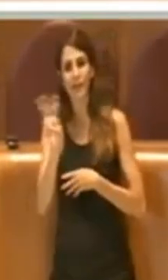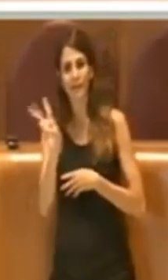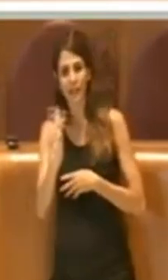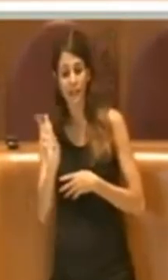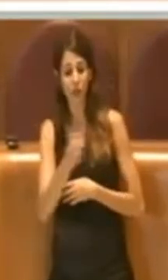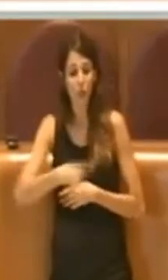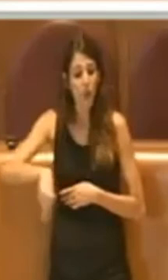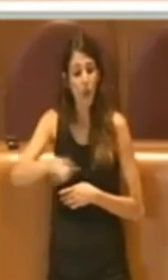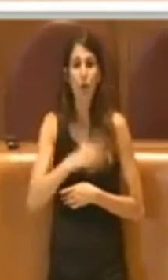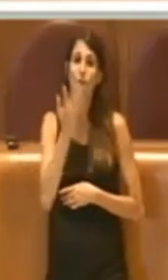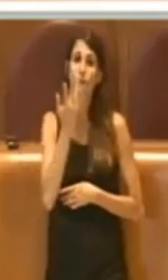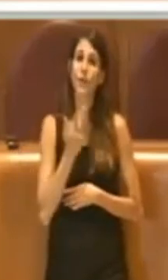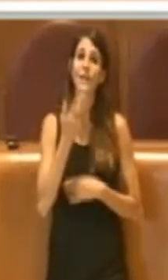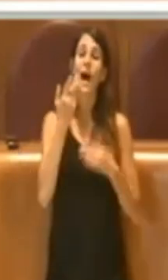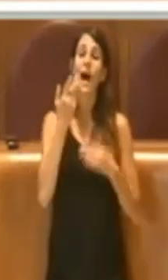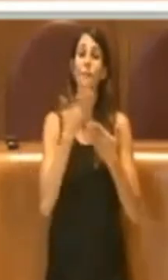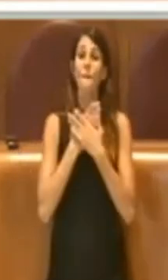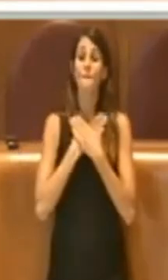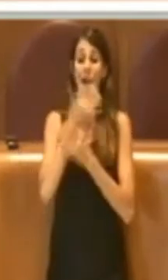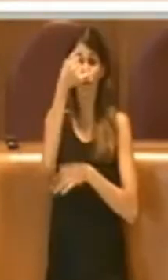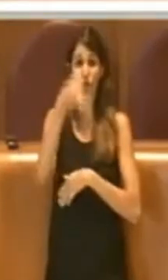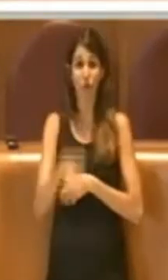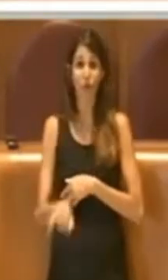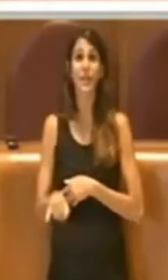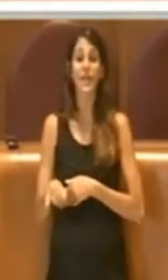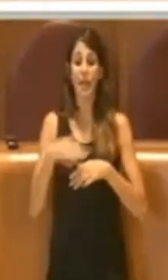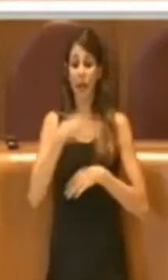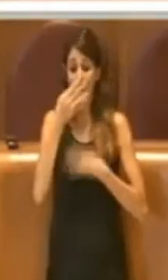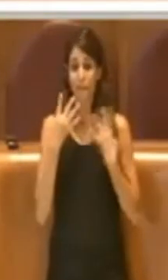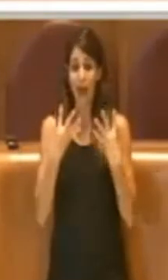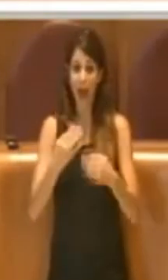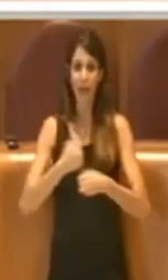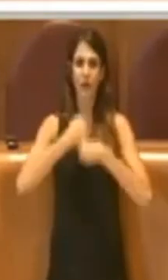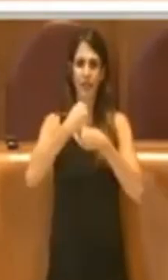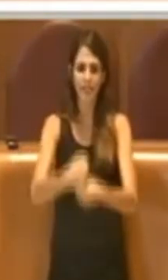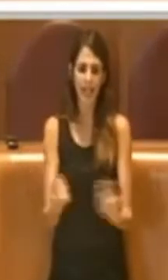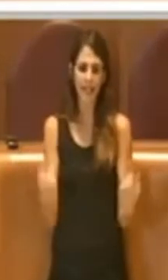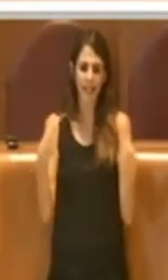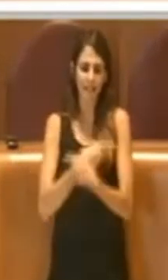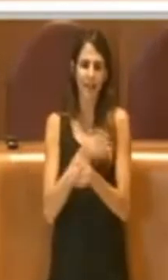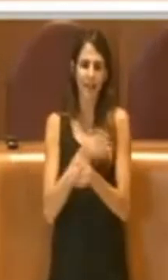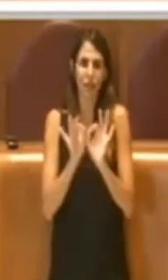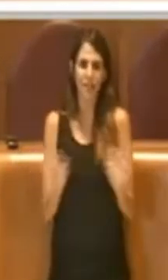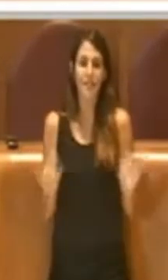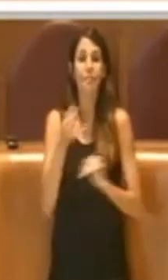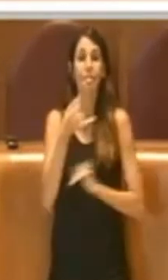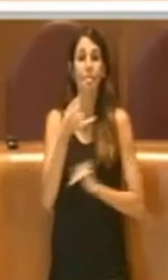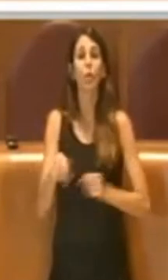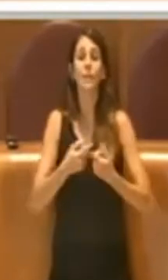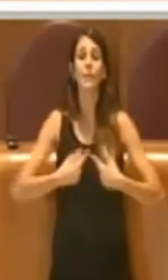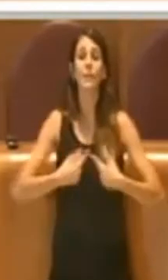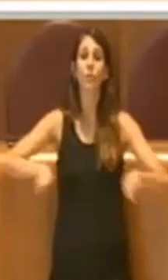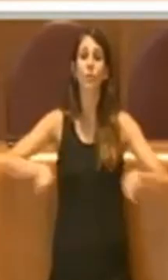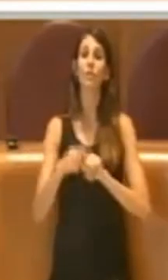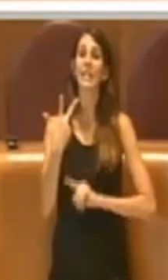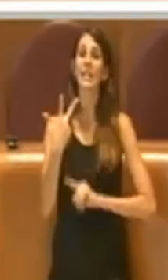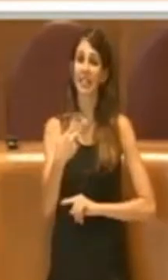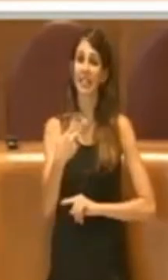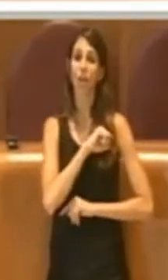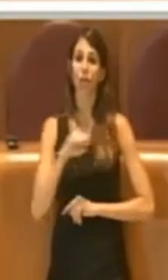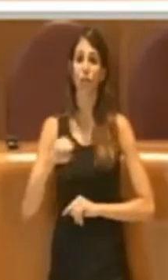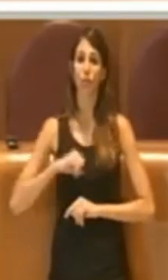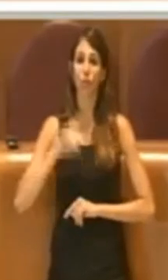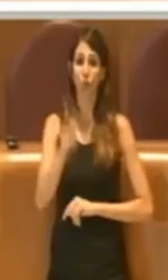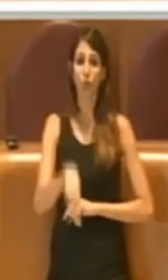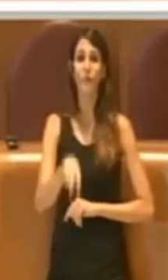'assegnazione del parco. Non c'è stata l'assegnazione del parco. Ultima Commissione il 3 giugno 2020, che abbiamo